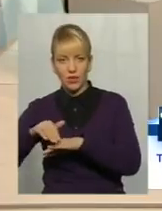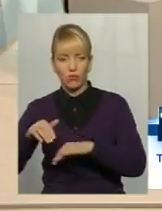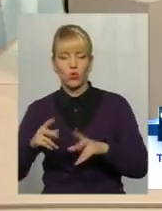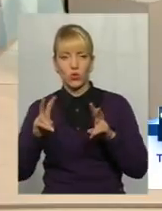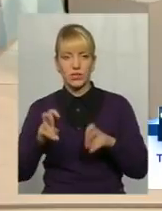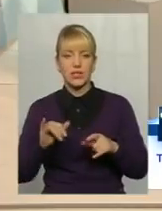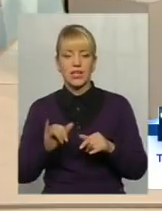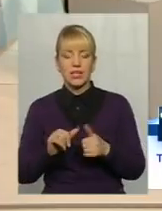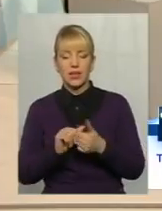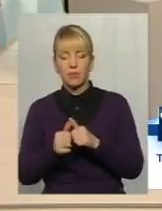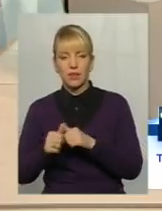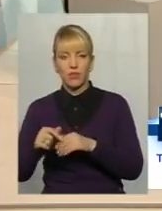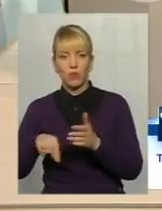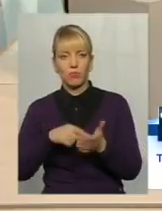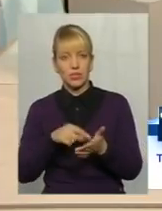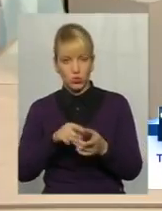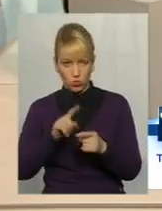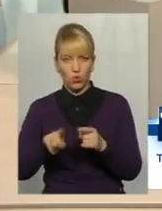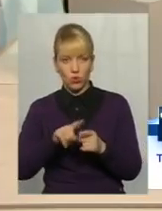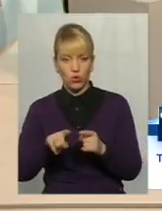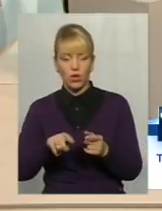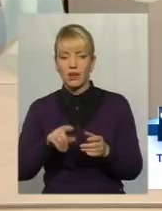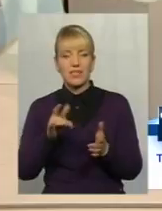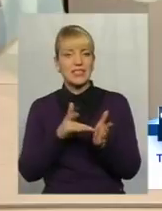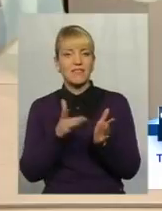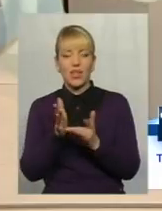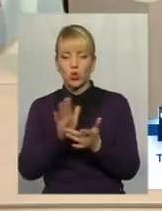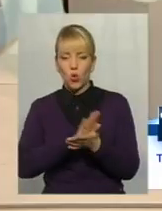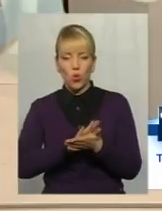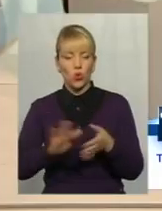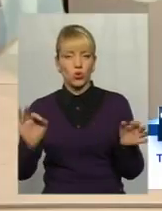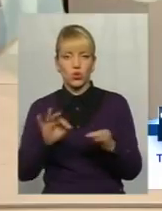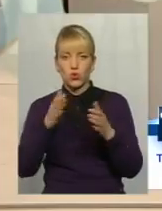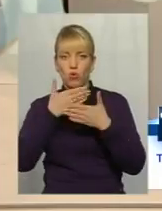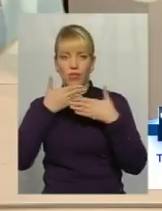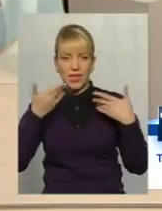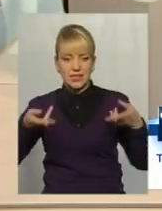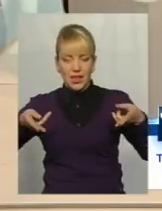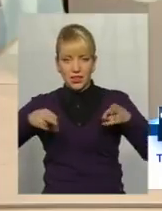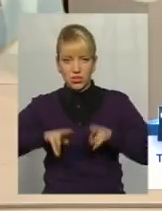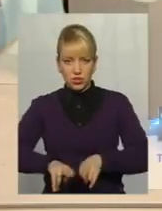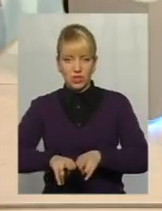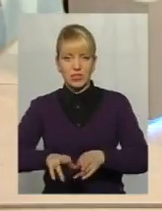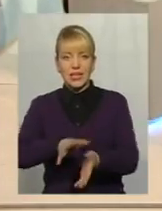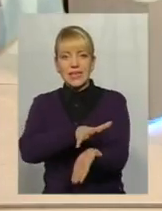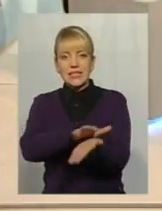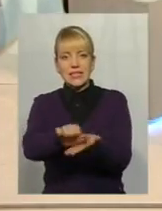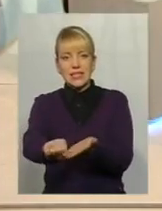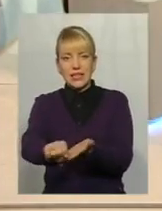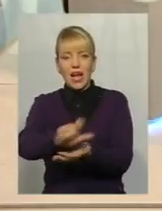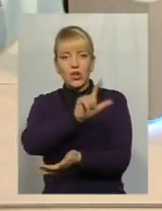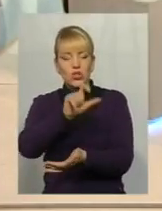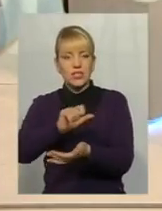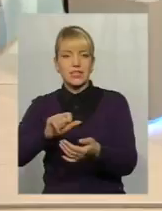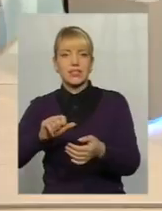скоро і місто переименують. Святого вже нічого не залишилося. Ви знаєте, втирають з лиця землі все, що